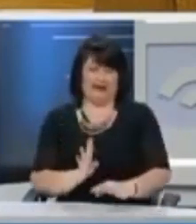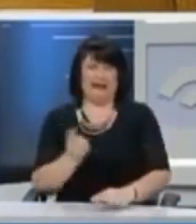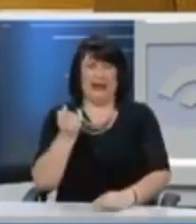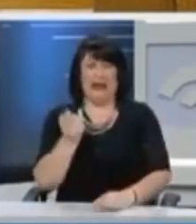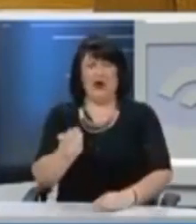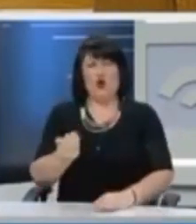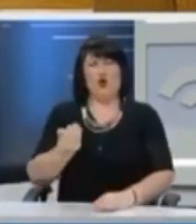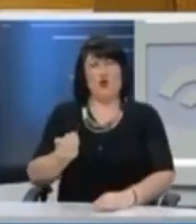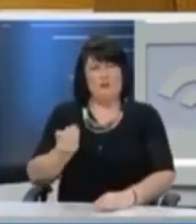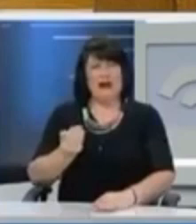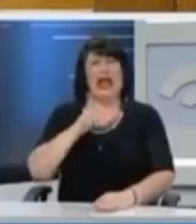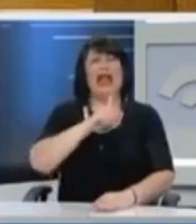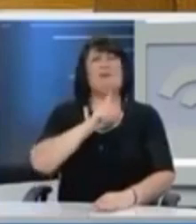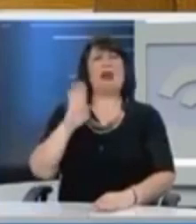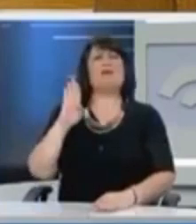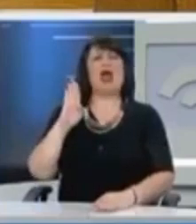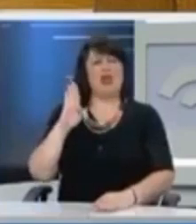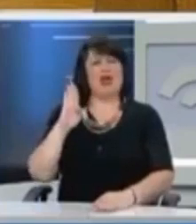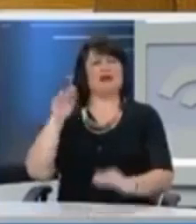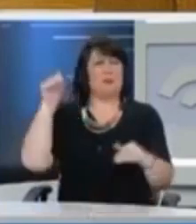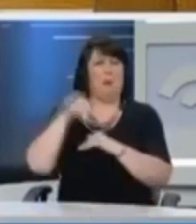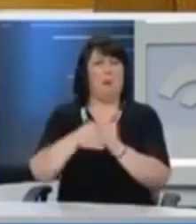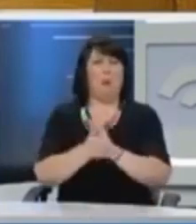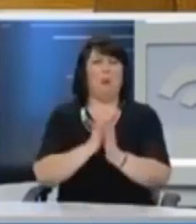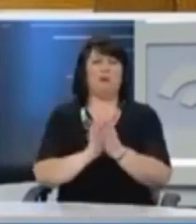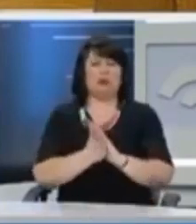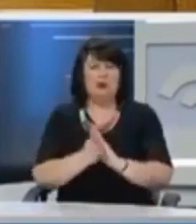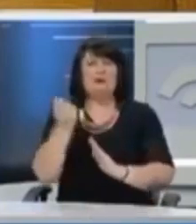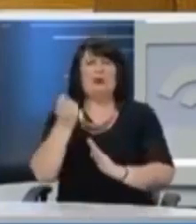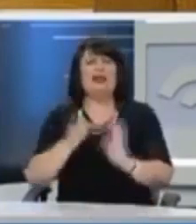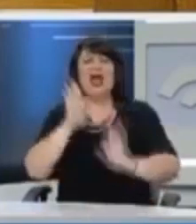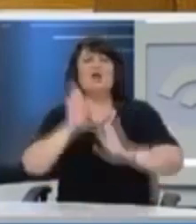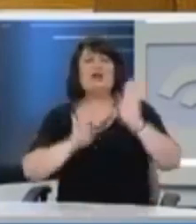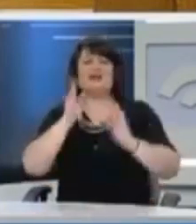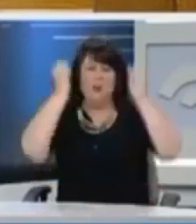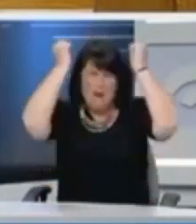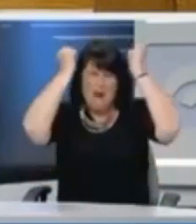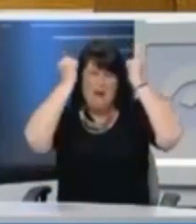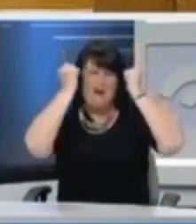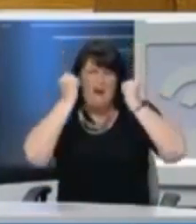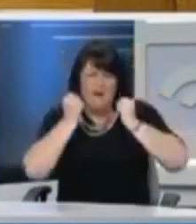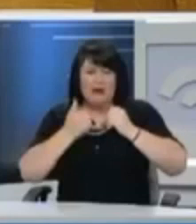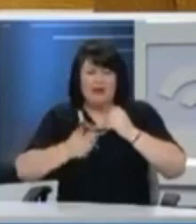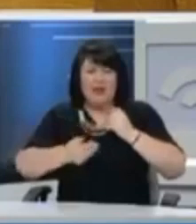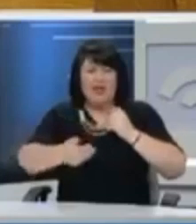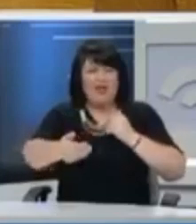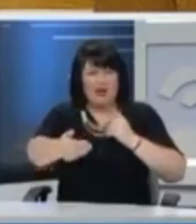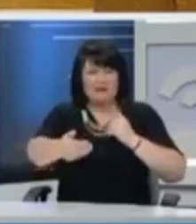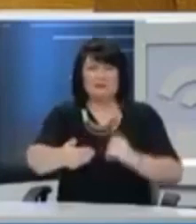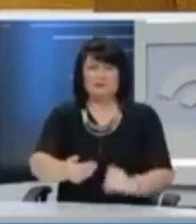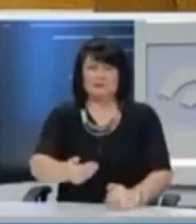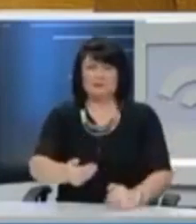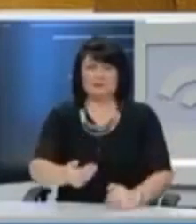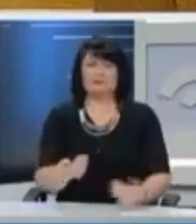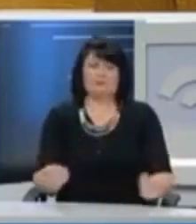λίγο πριν σκάσει η Λίμαν Μπράδερς και εμφανιστούν οι φούσκες στη χώρα μας, που ήταν ο προπομπός της